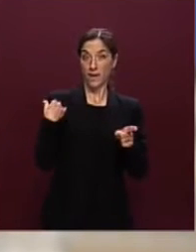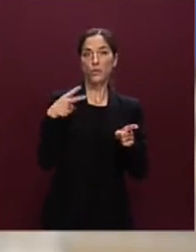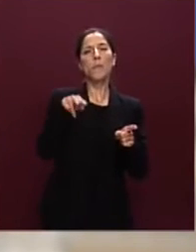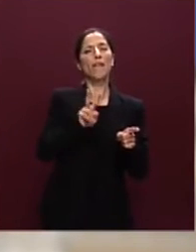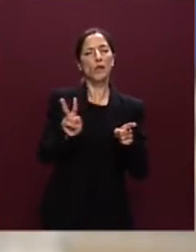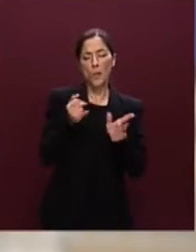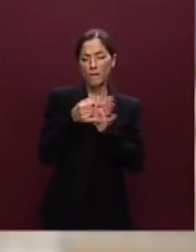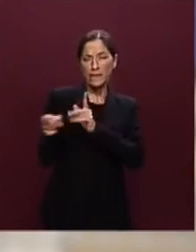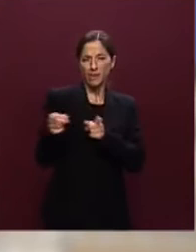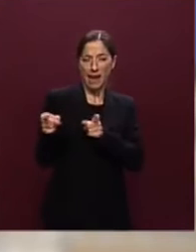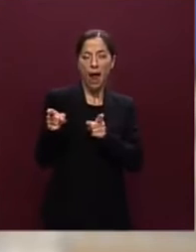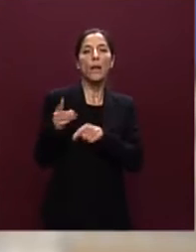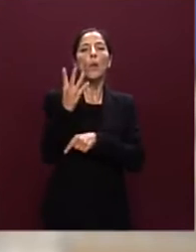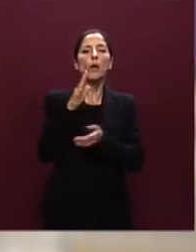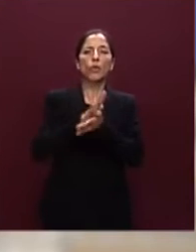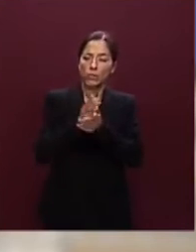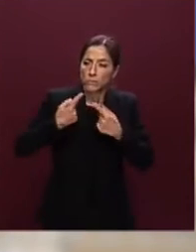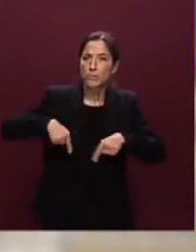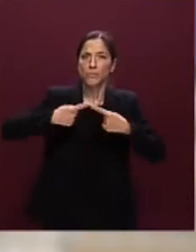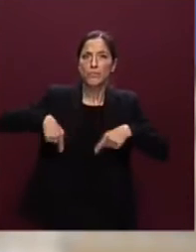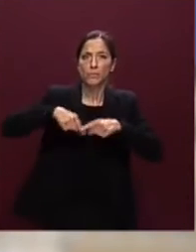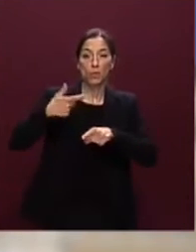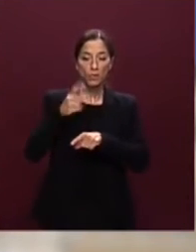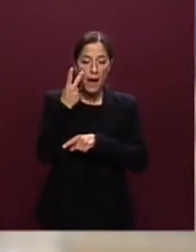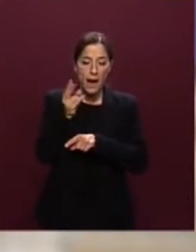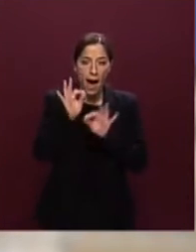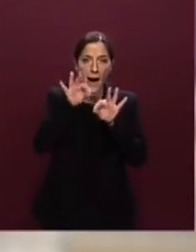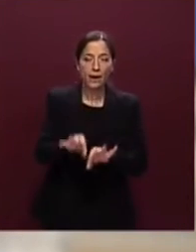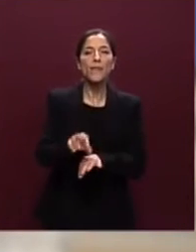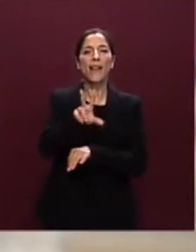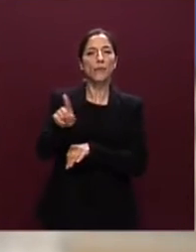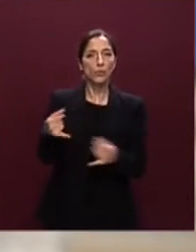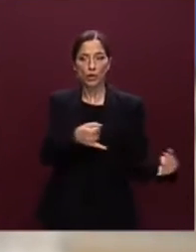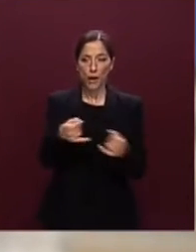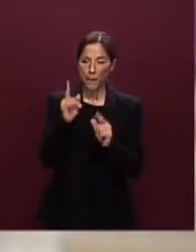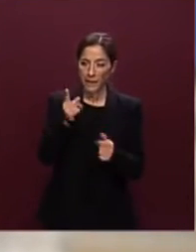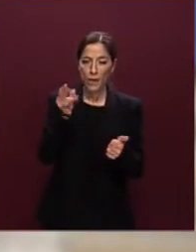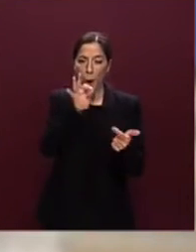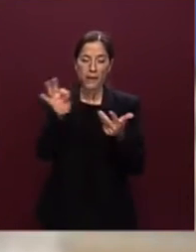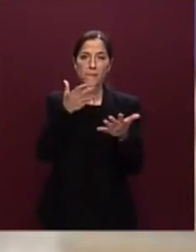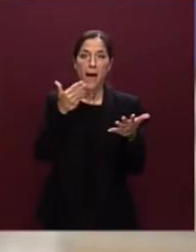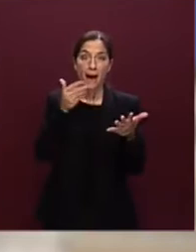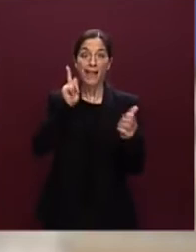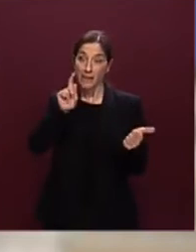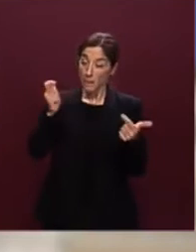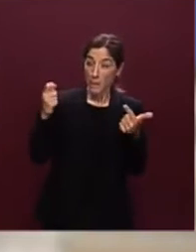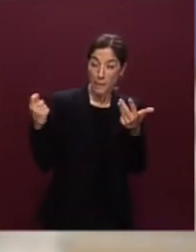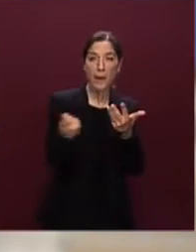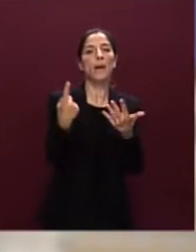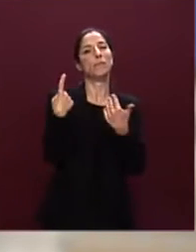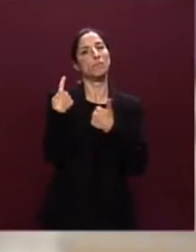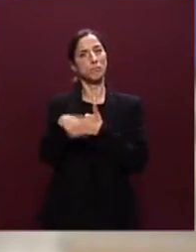per raggiungere gli obiettivi mancanti al 31 dicembre penso che abbia rappresentato un modello positivo di confronto sia